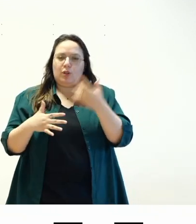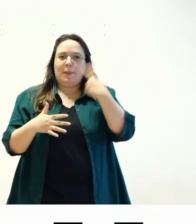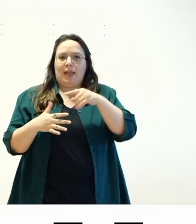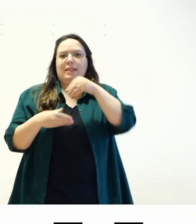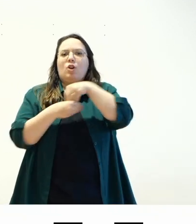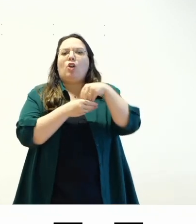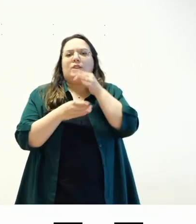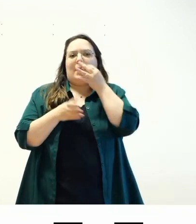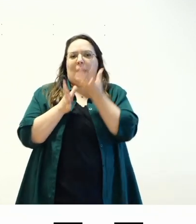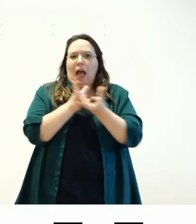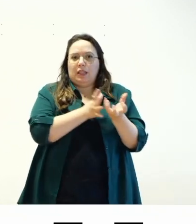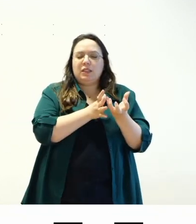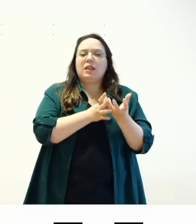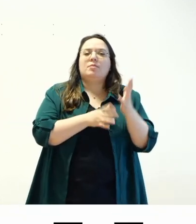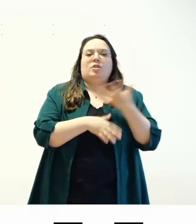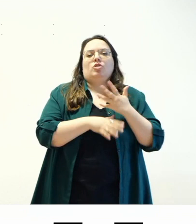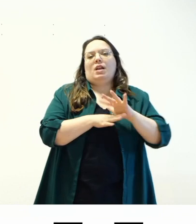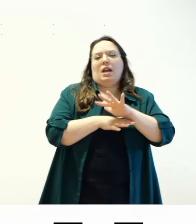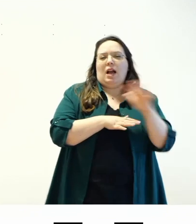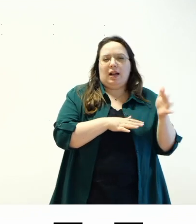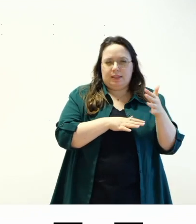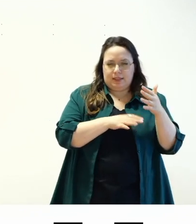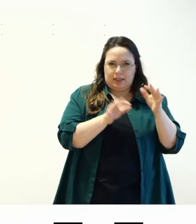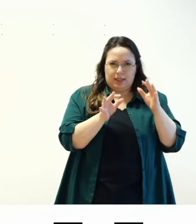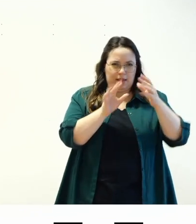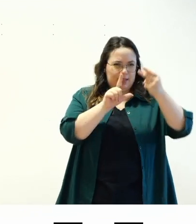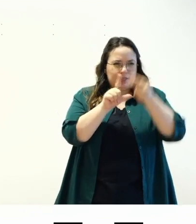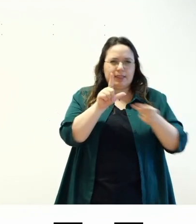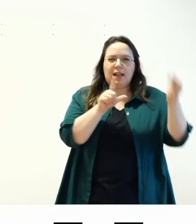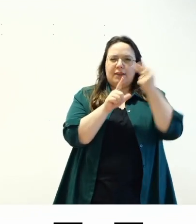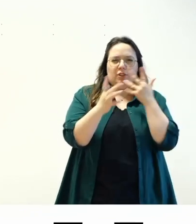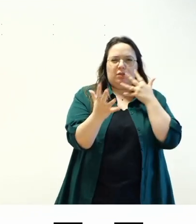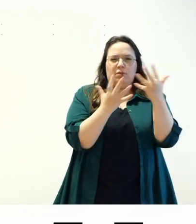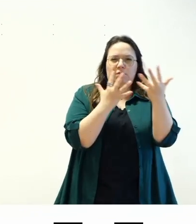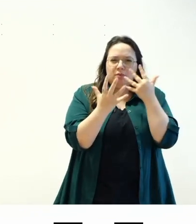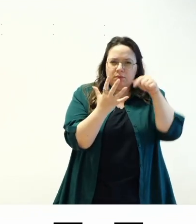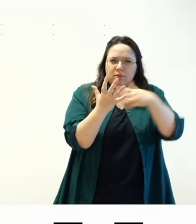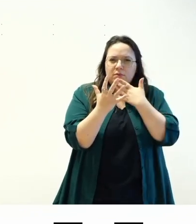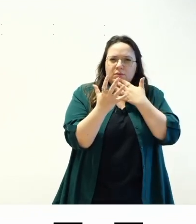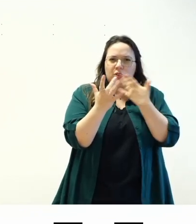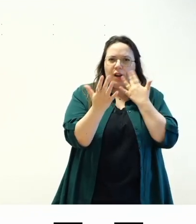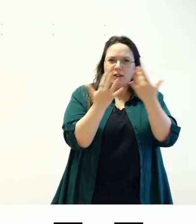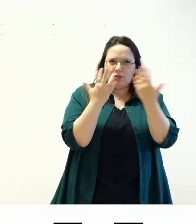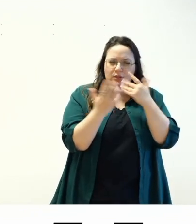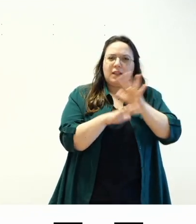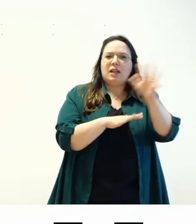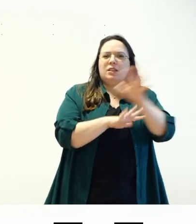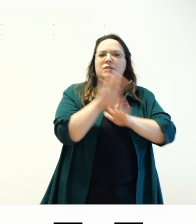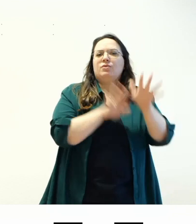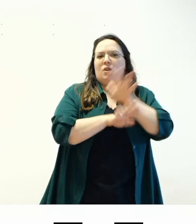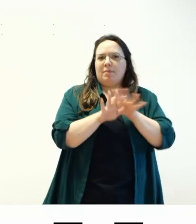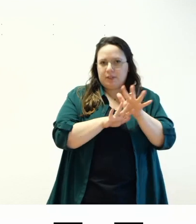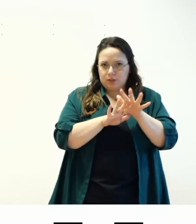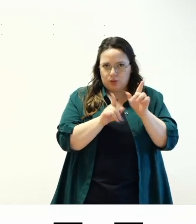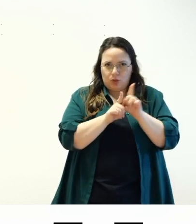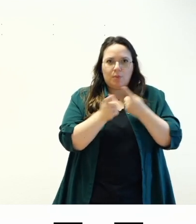e poi ci sono tutta una serie di altre cose anche a livello di grafico per quanto riguarda i contrasti piuttosto che altre informazioni come può essere la